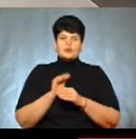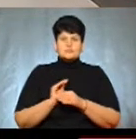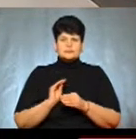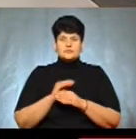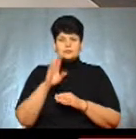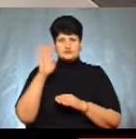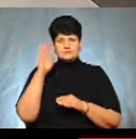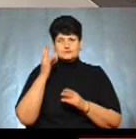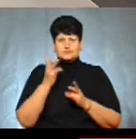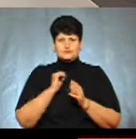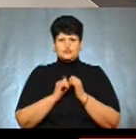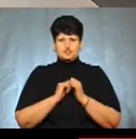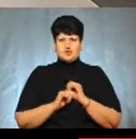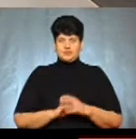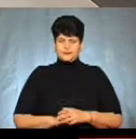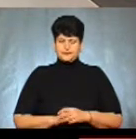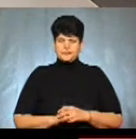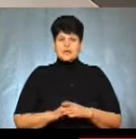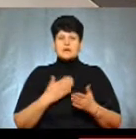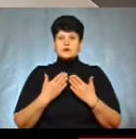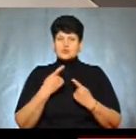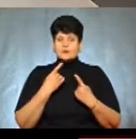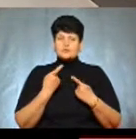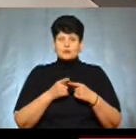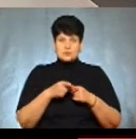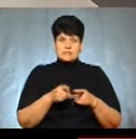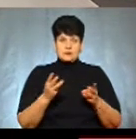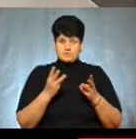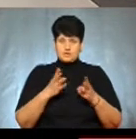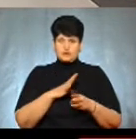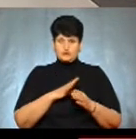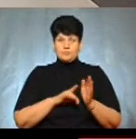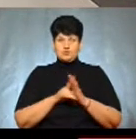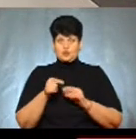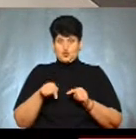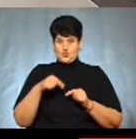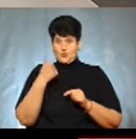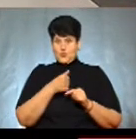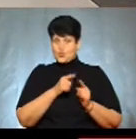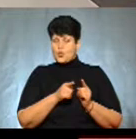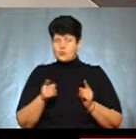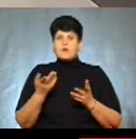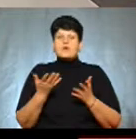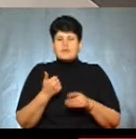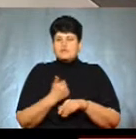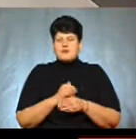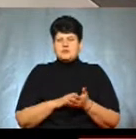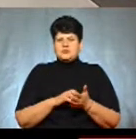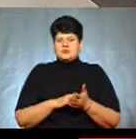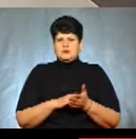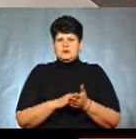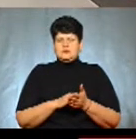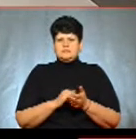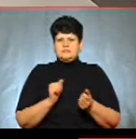досить часто. Якщо говорити про ці пожежі, які стались протягом цього року, від початку цього року, яка основна причина займань